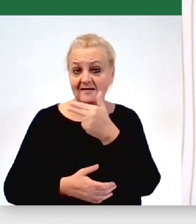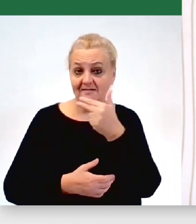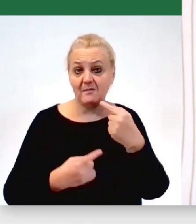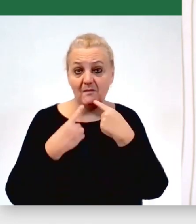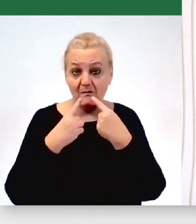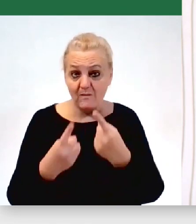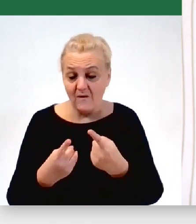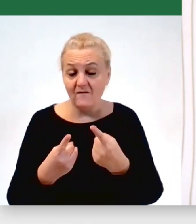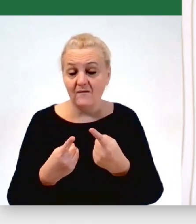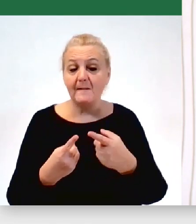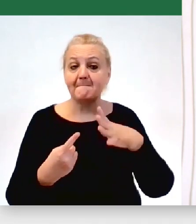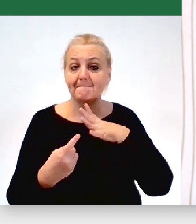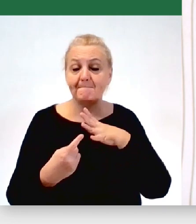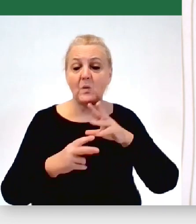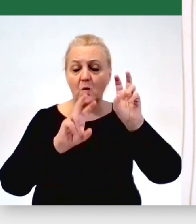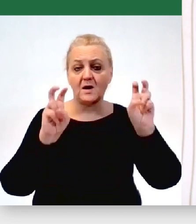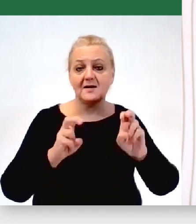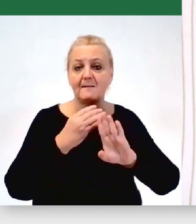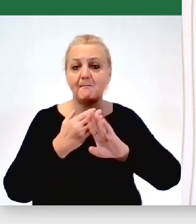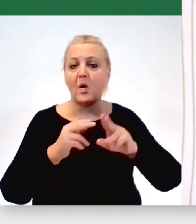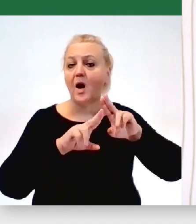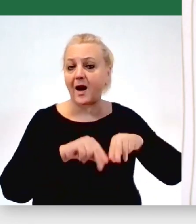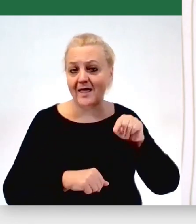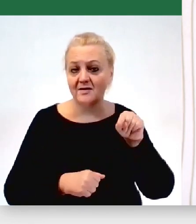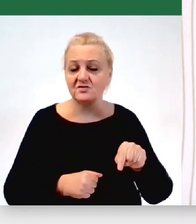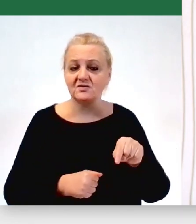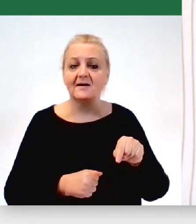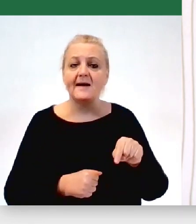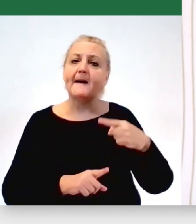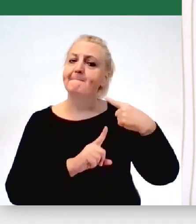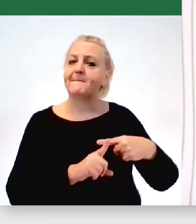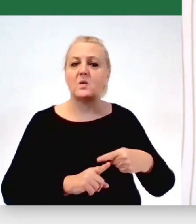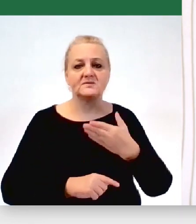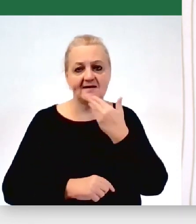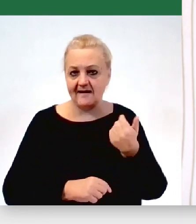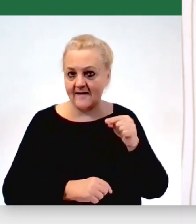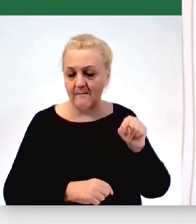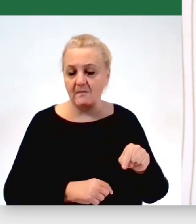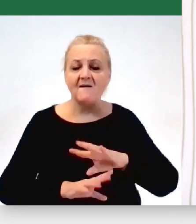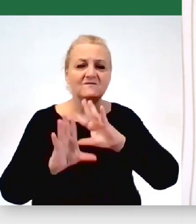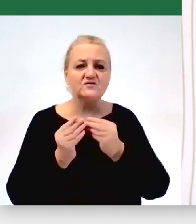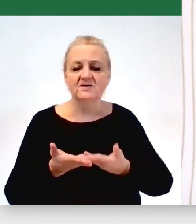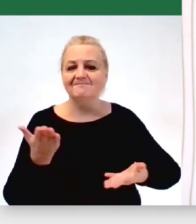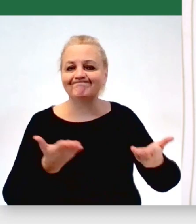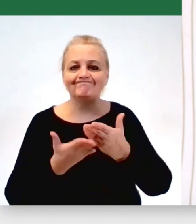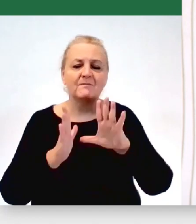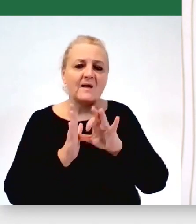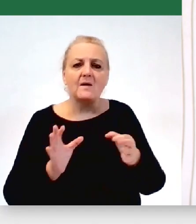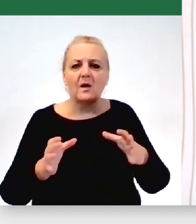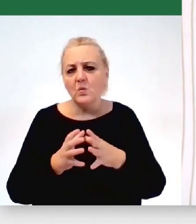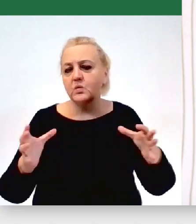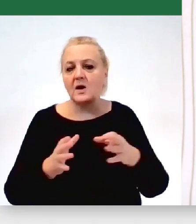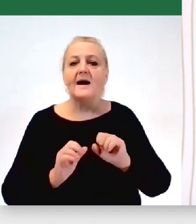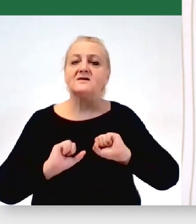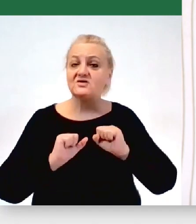została nam po kryzysach, ale która nie jest tak optymistyczna. Wszyscy, bez względu na to, jakim jesteśmy miastem, działamy w